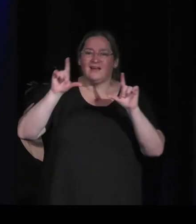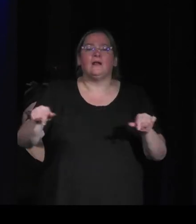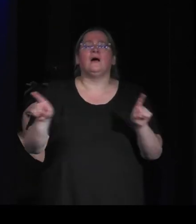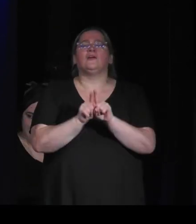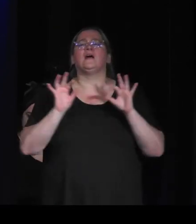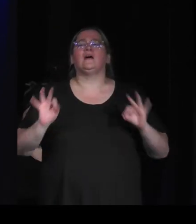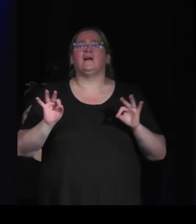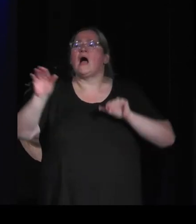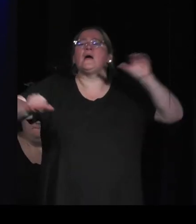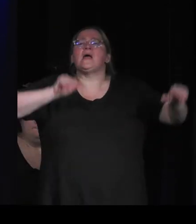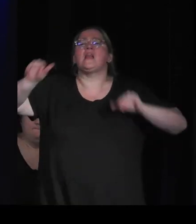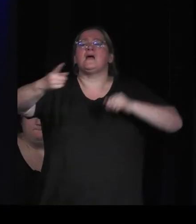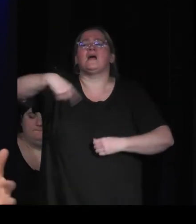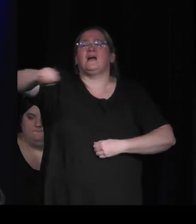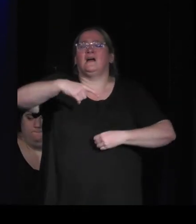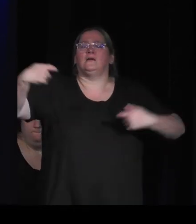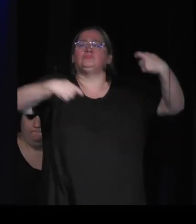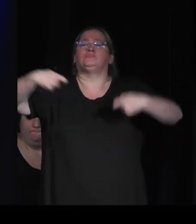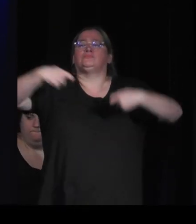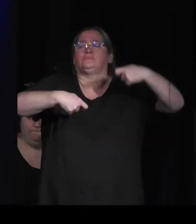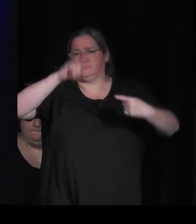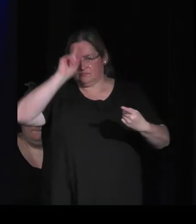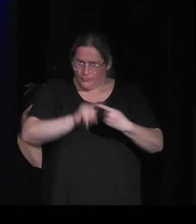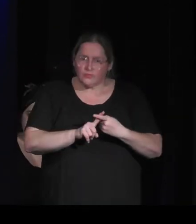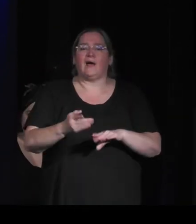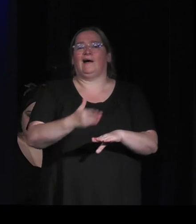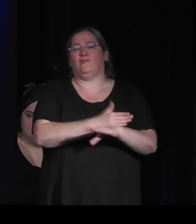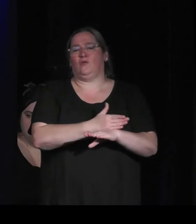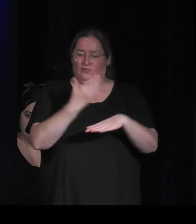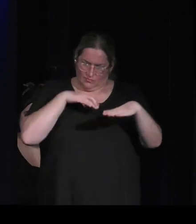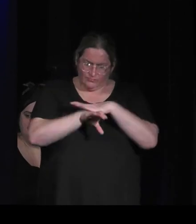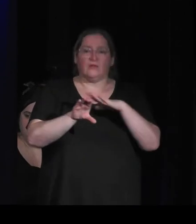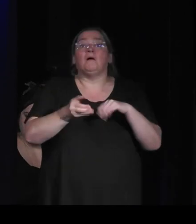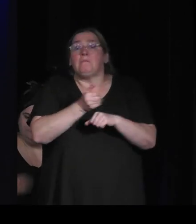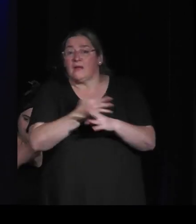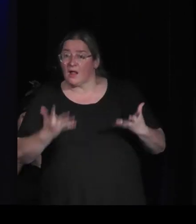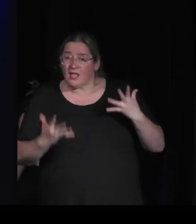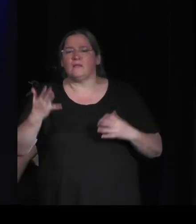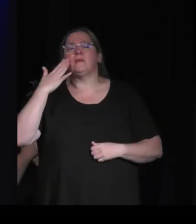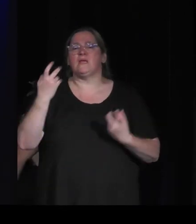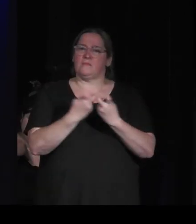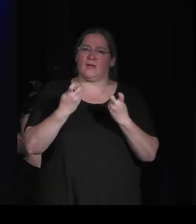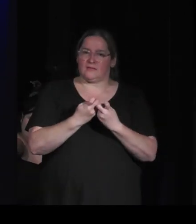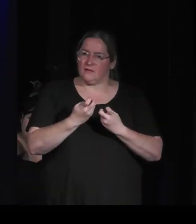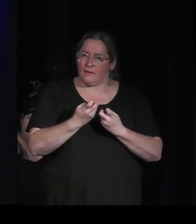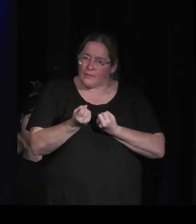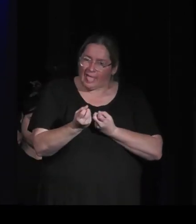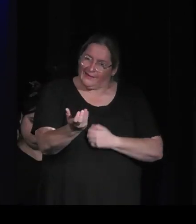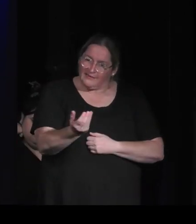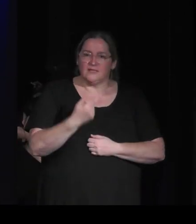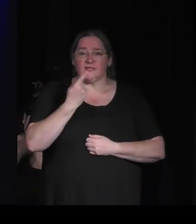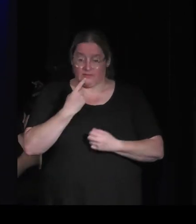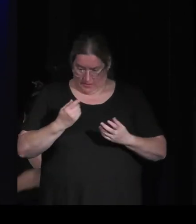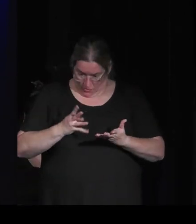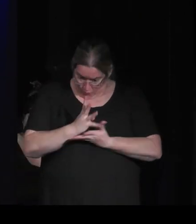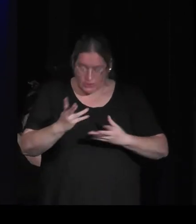crowdfunding est-ce qu'on lance du crowdfunding en amont pour se pré-financer etc et puis en fait quand on fait du teaser comme ça on montre aussi que le projet est vivant